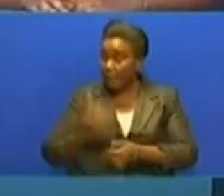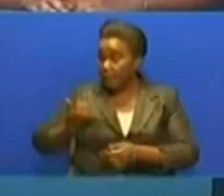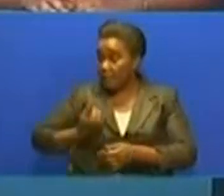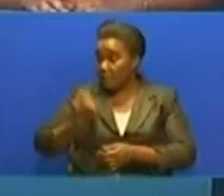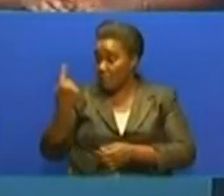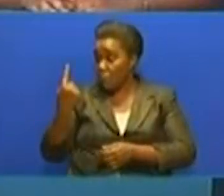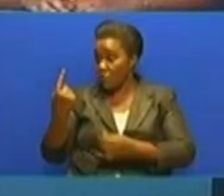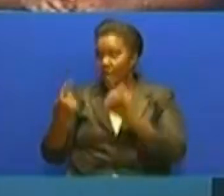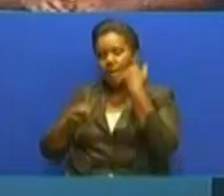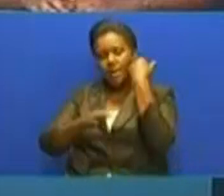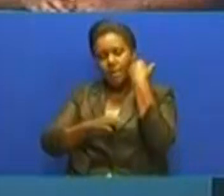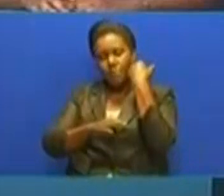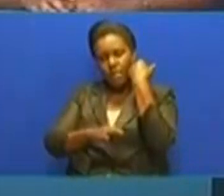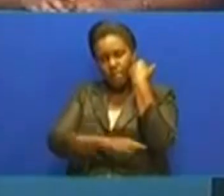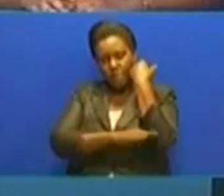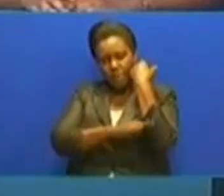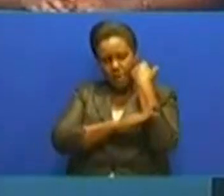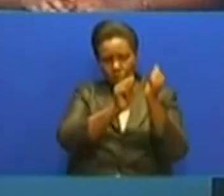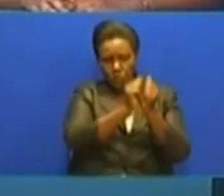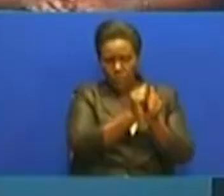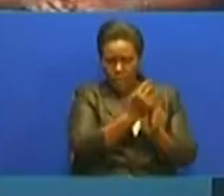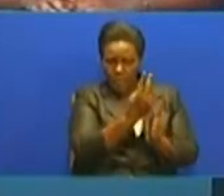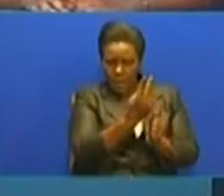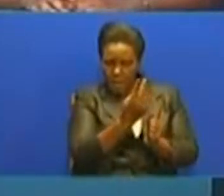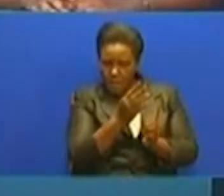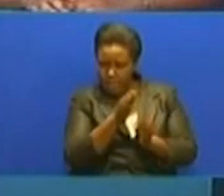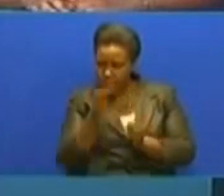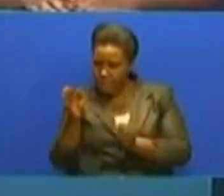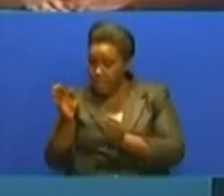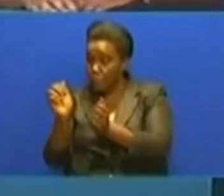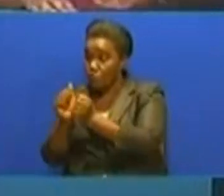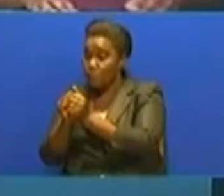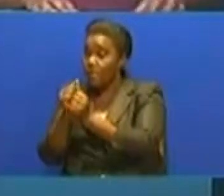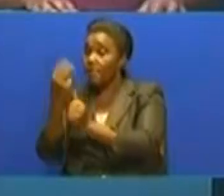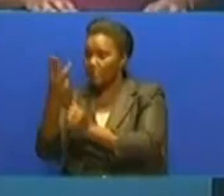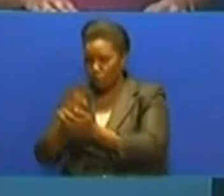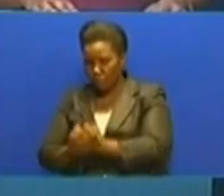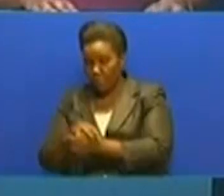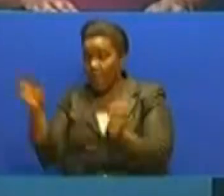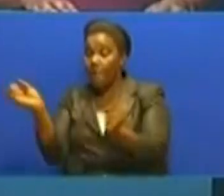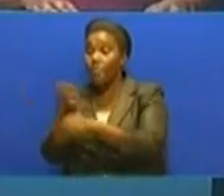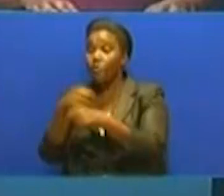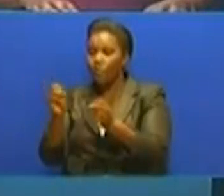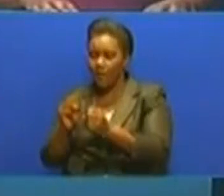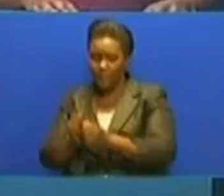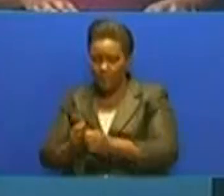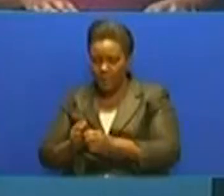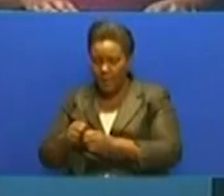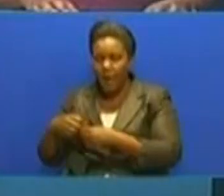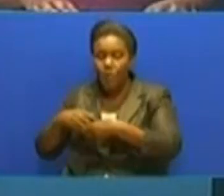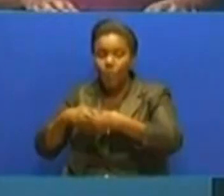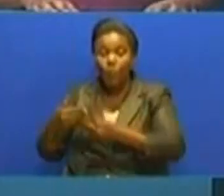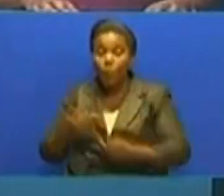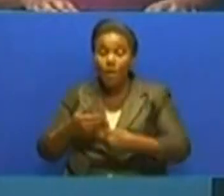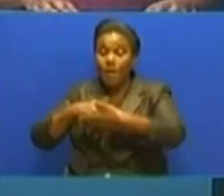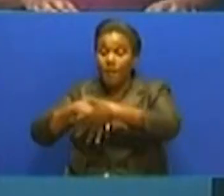ingawa ndiyo milazetu. Binti moja mwenye umri ya katia miaka kumina miwili na kumina tatu. Amokolewa